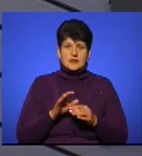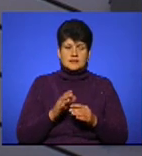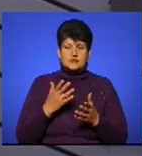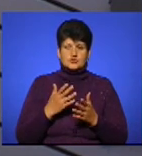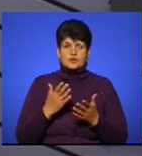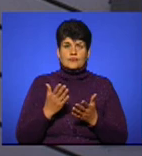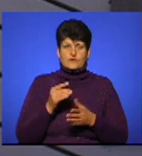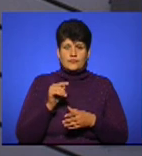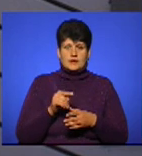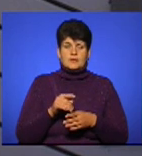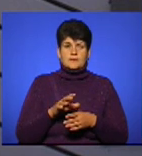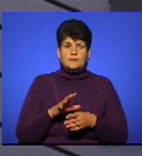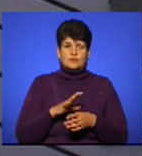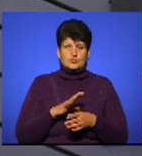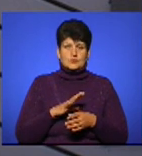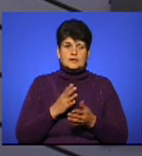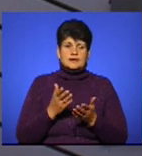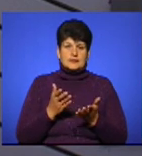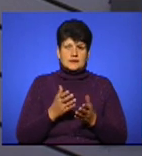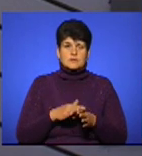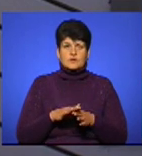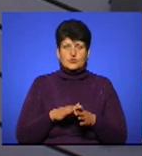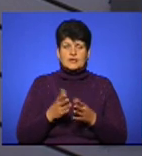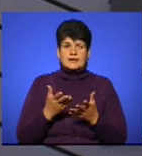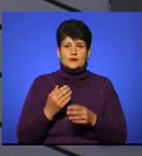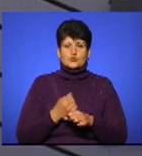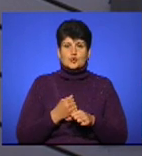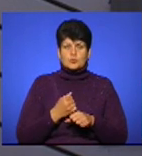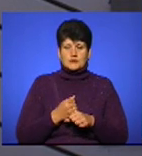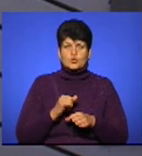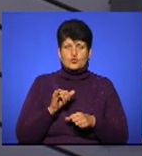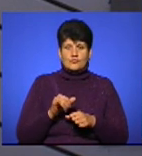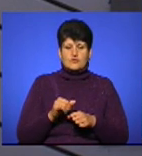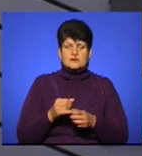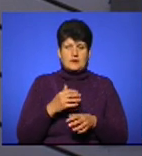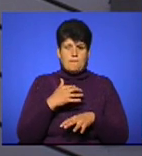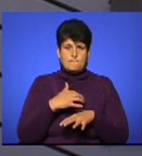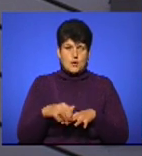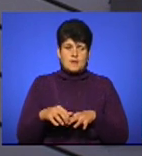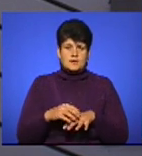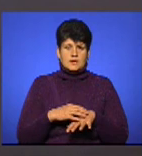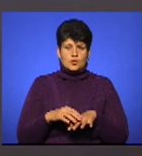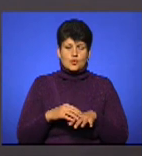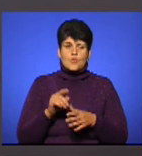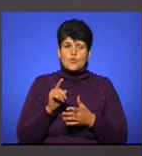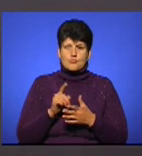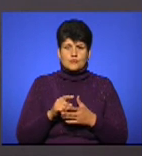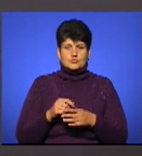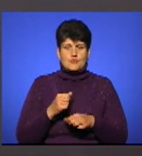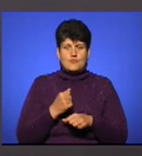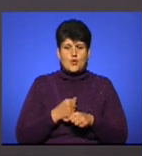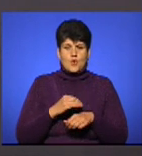бувані десь при виконанні якихось робіт, у вас ви поранили руки, обов'язково обробіть